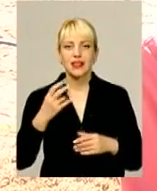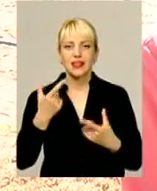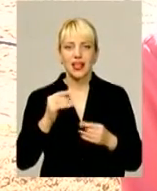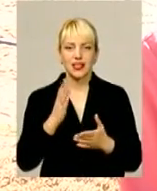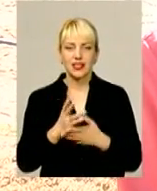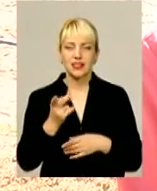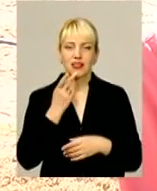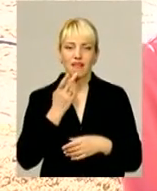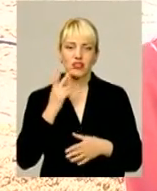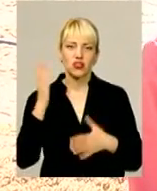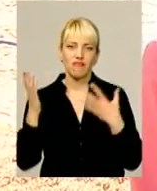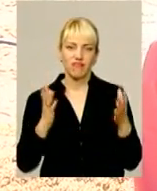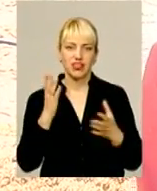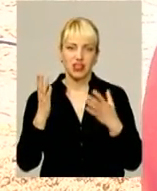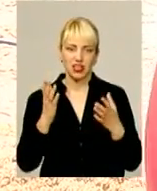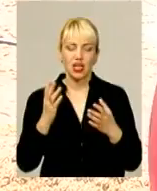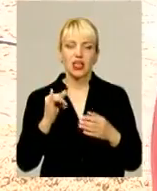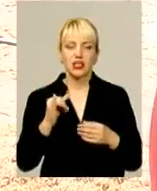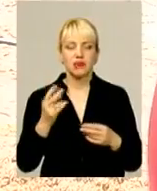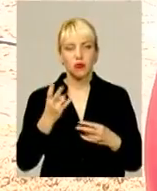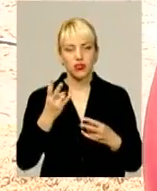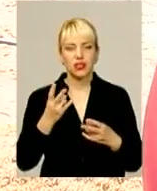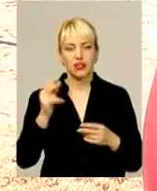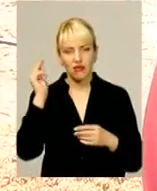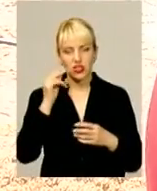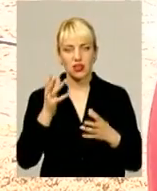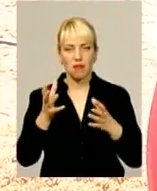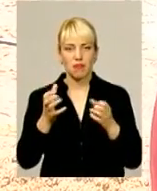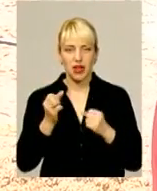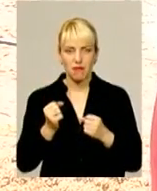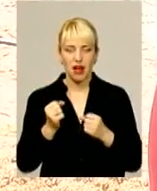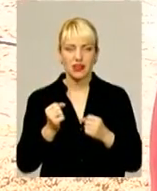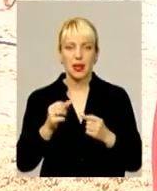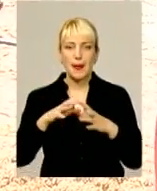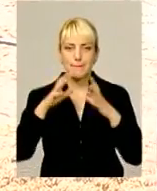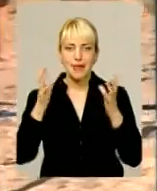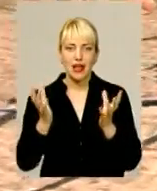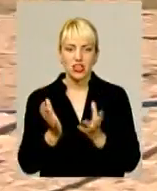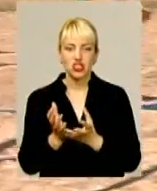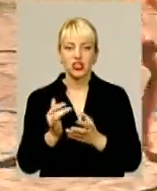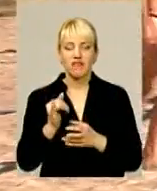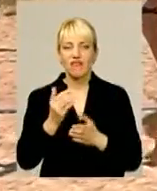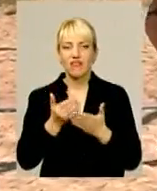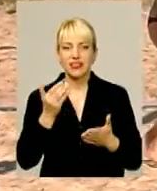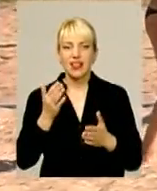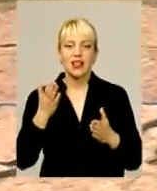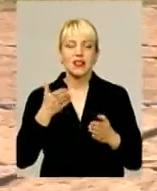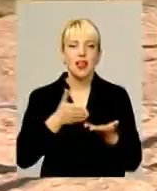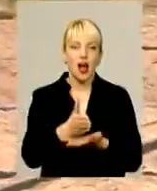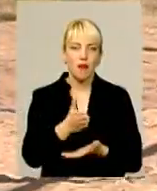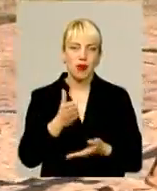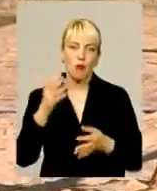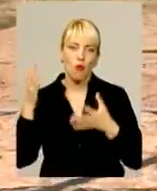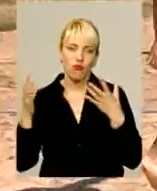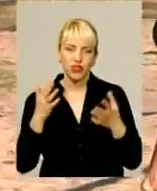є вітер. І, відповідно, гравець повинен навчитися приймати м'яч від напряму вітер і враховувати його. На золото чемпіонату України